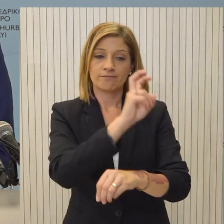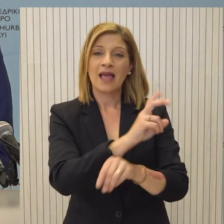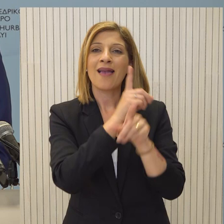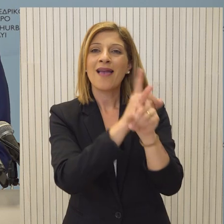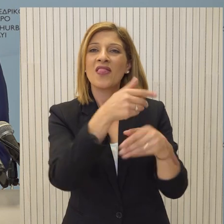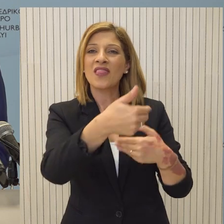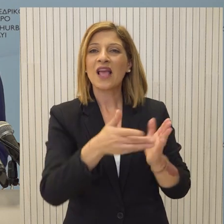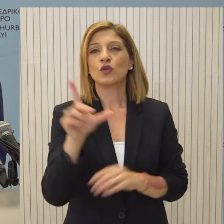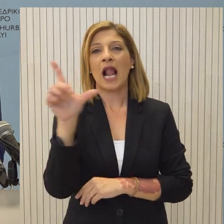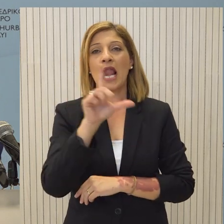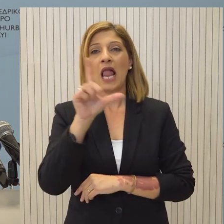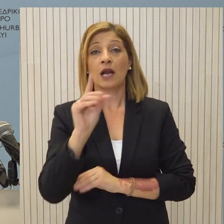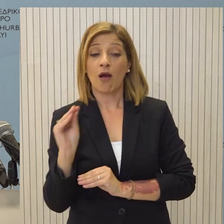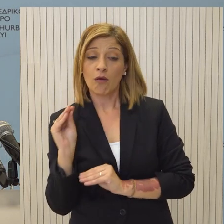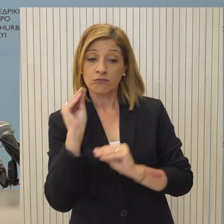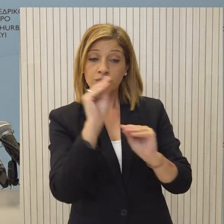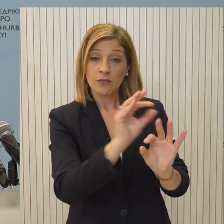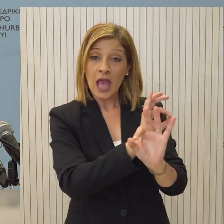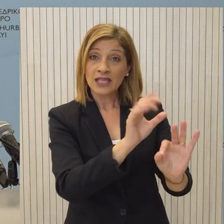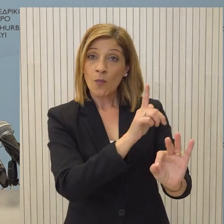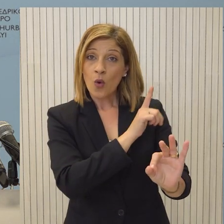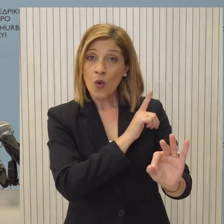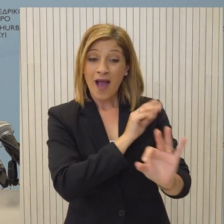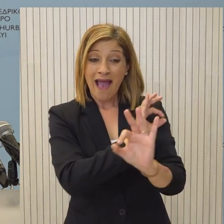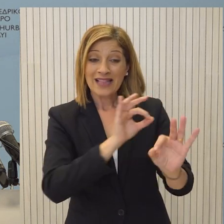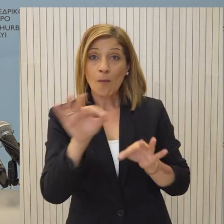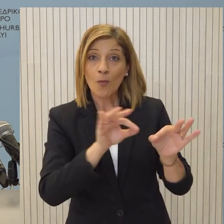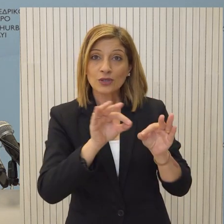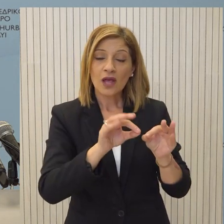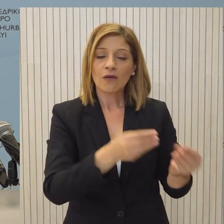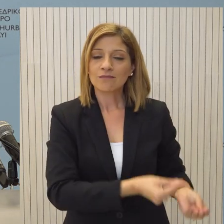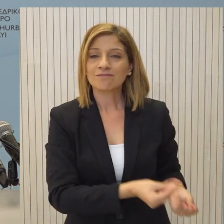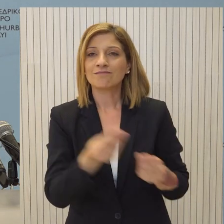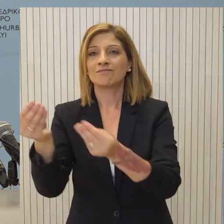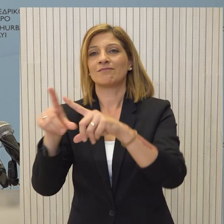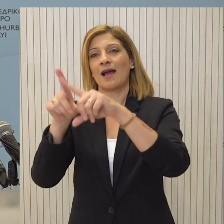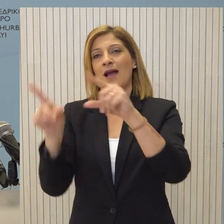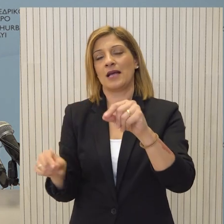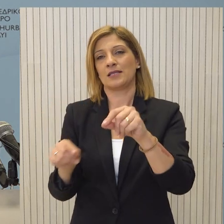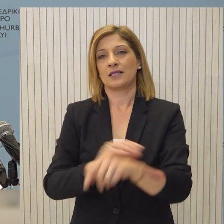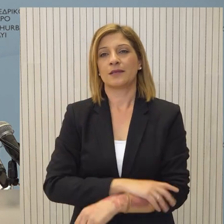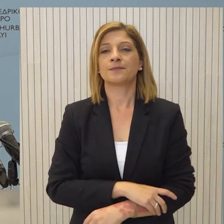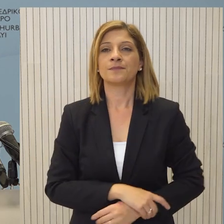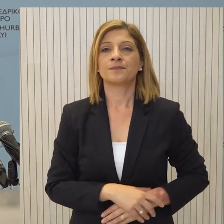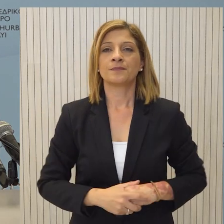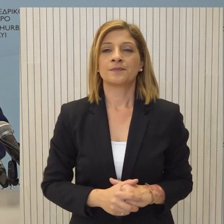διαμορφωμένο χώρο στη Λάρνακα, έτοιμο για αποστολή μόλις οι συνθήκες επιτρέψουν την έναρξη υλοποίησης της πρωτοβουλίας.